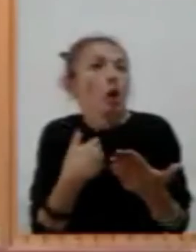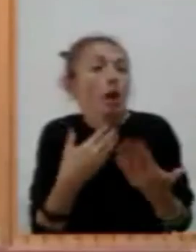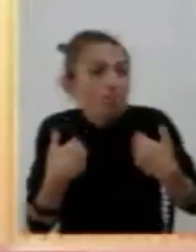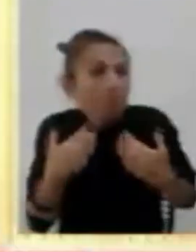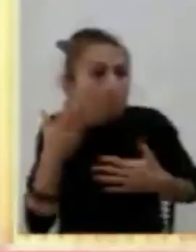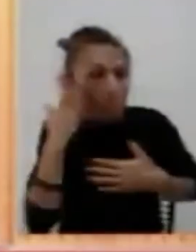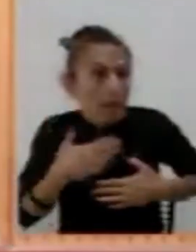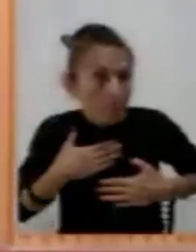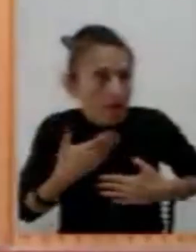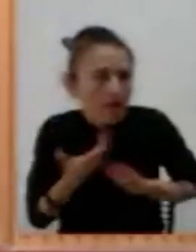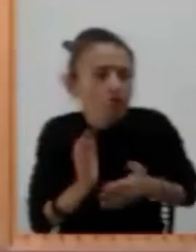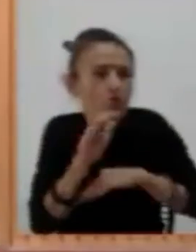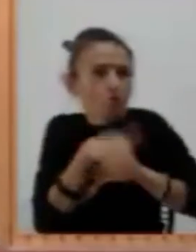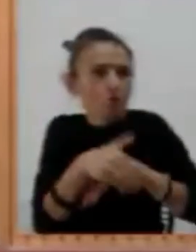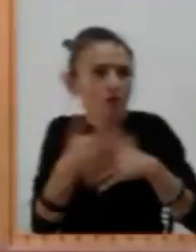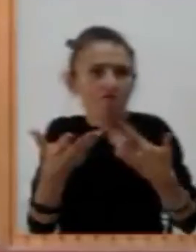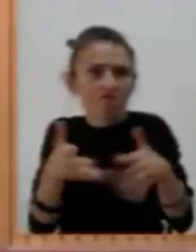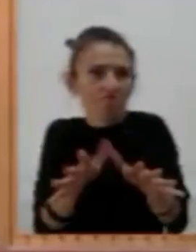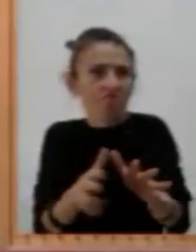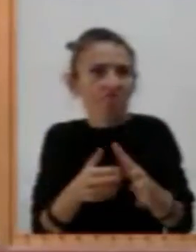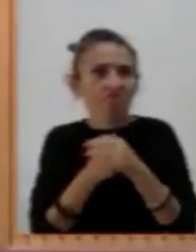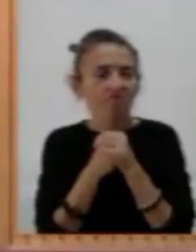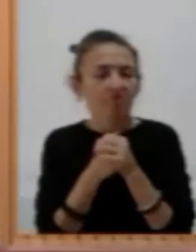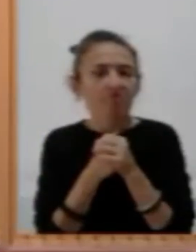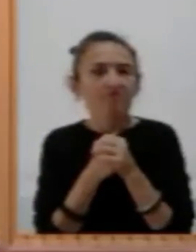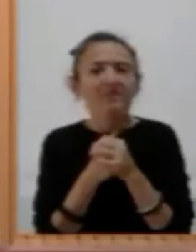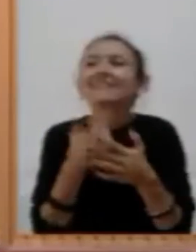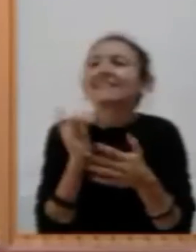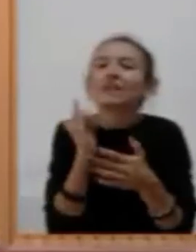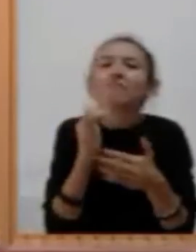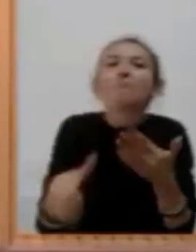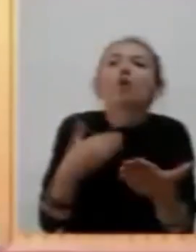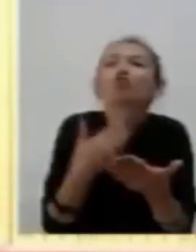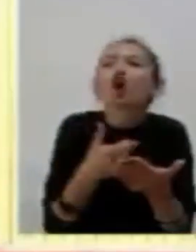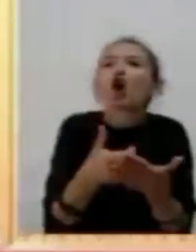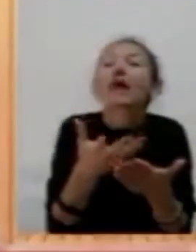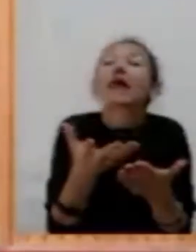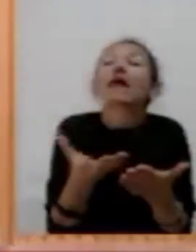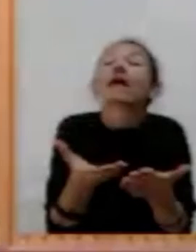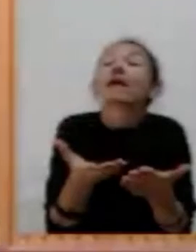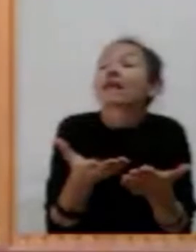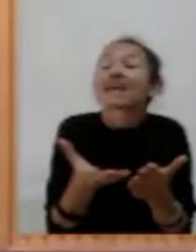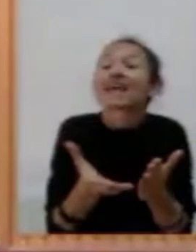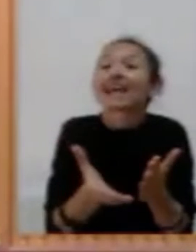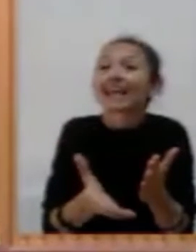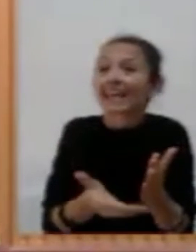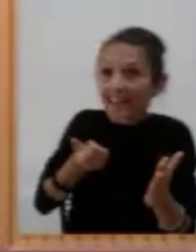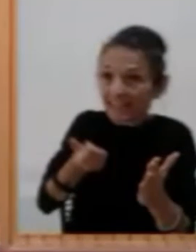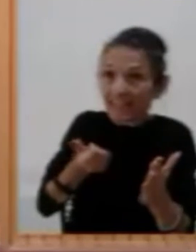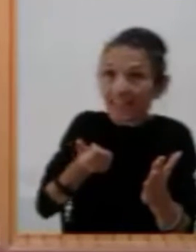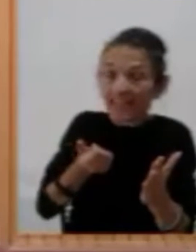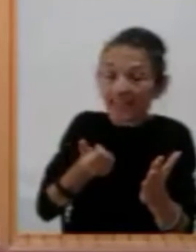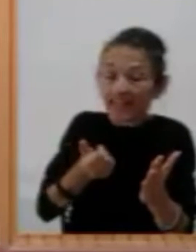ritira... Allora, se non si ritira la mozione, se non si ritira la mozione, Assessore o si vota... Si vota.